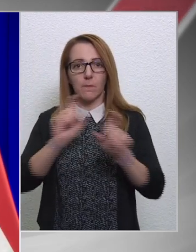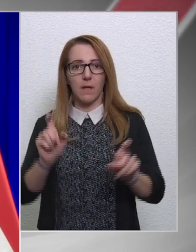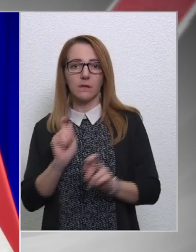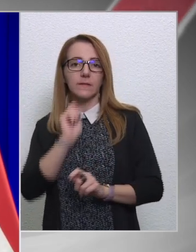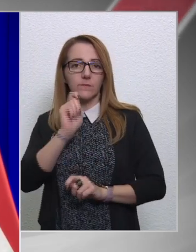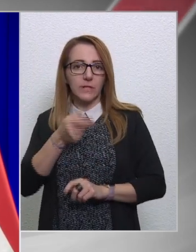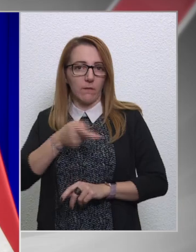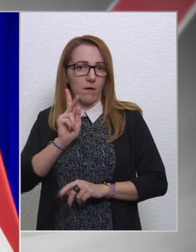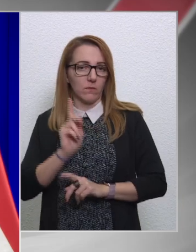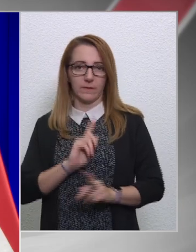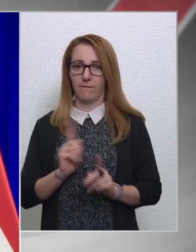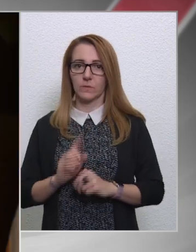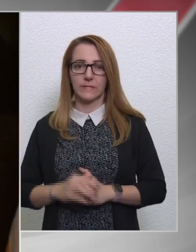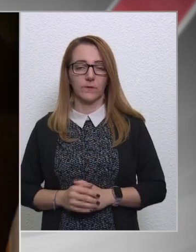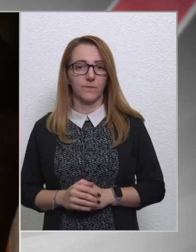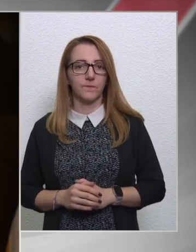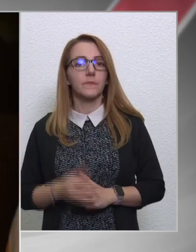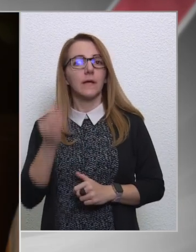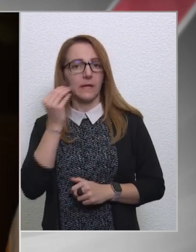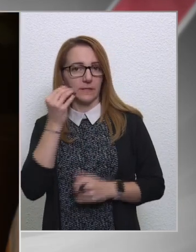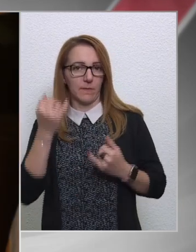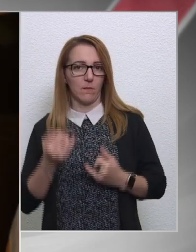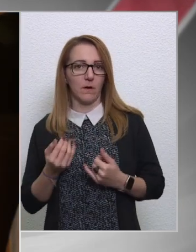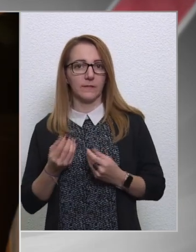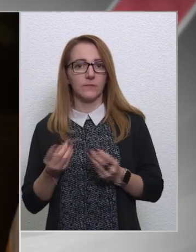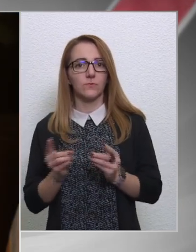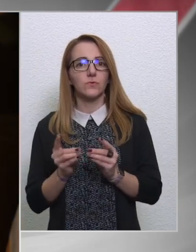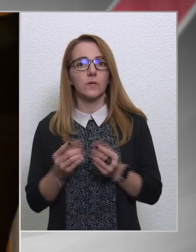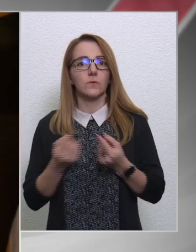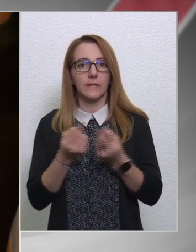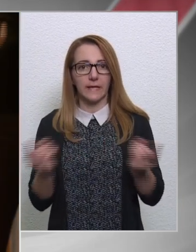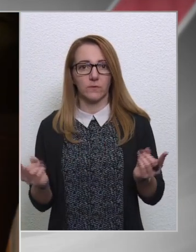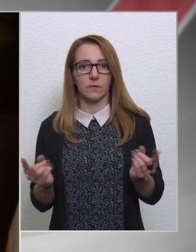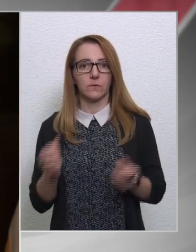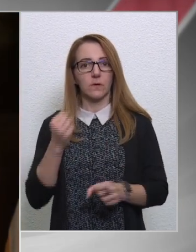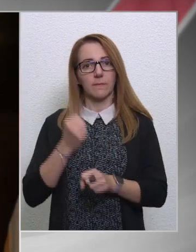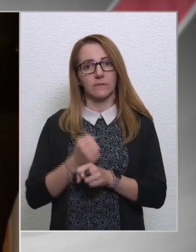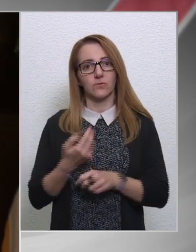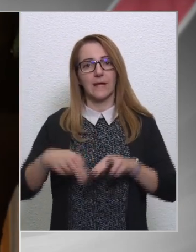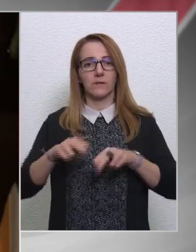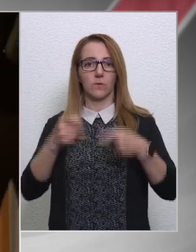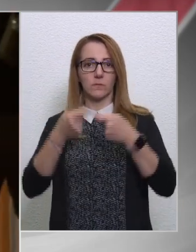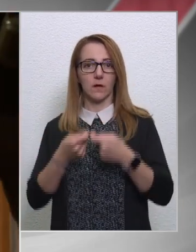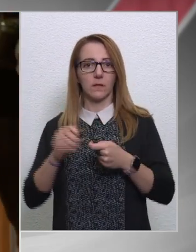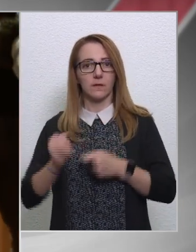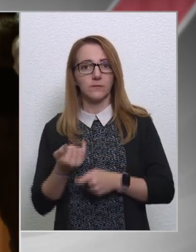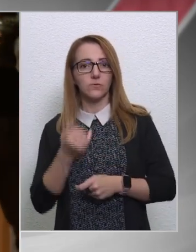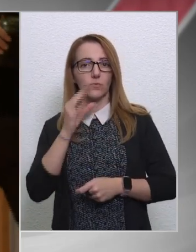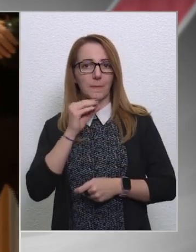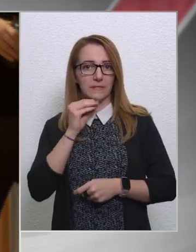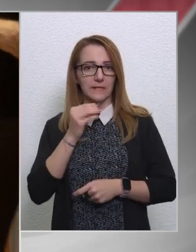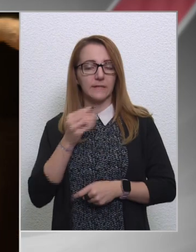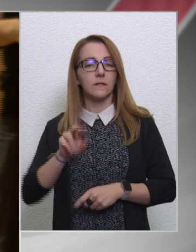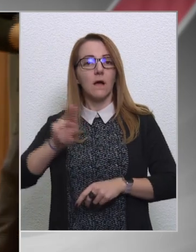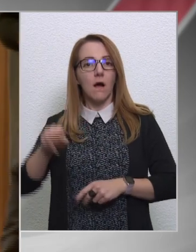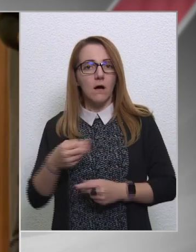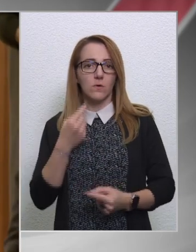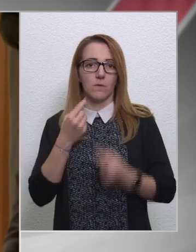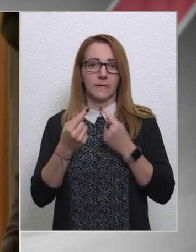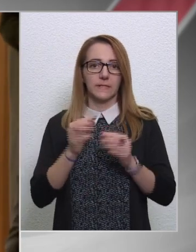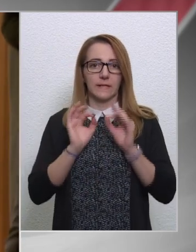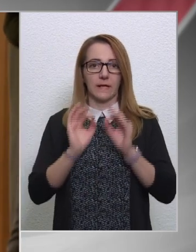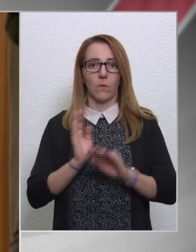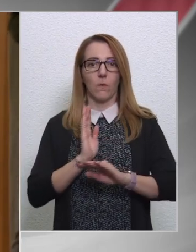akkor nem valószínű. Értem, a mai sajtótájékoztatón a bizottságű több tagja is beszélt. Itt ugye arról beszéltek, hogy